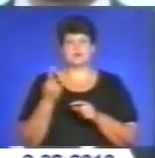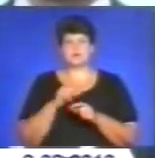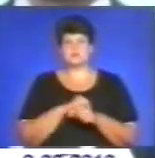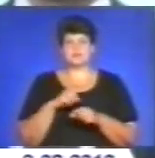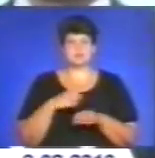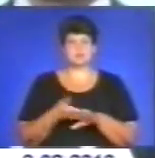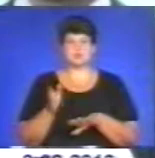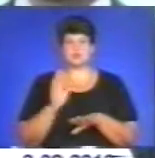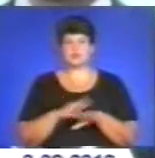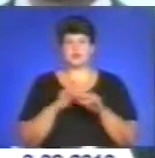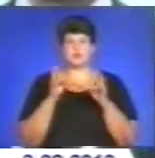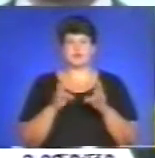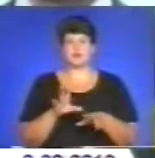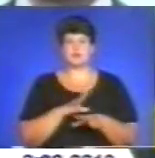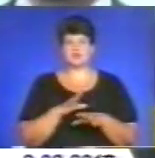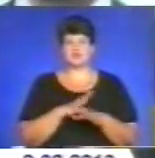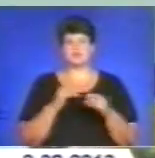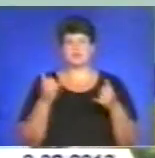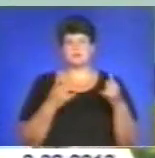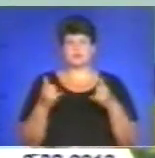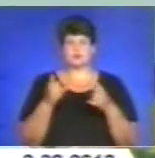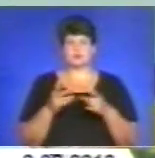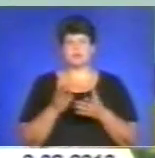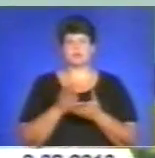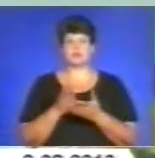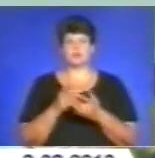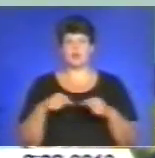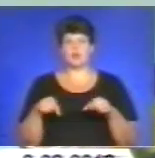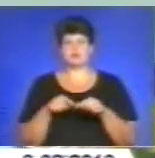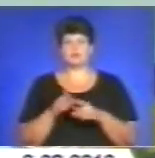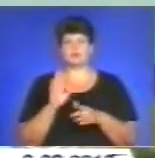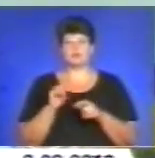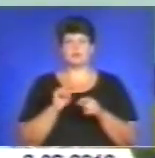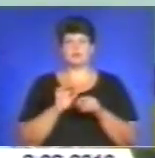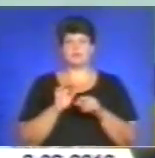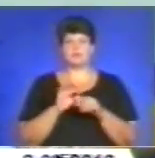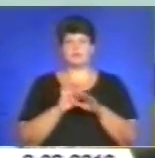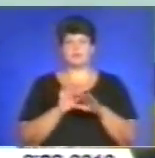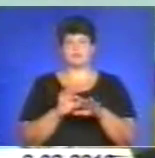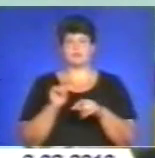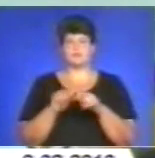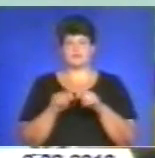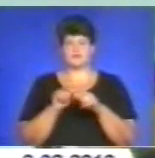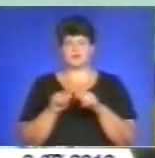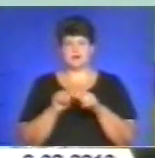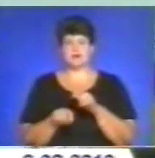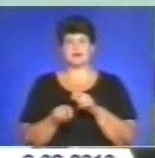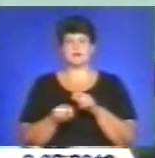которые произошли в последнее время в химической отрасли. Будет проверено, во-первых, в соответствии с проверкой